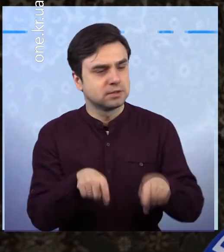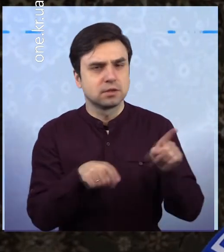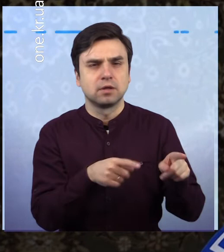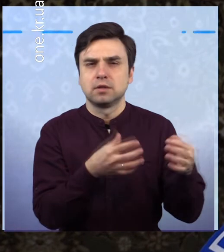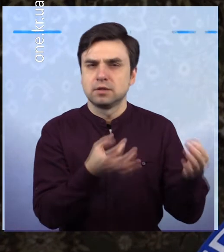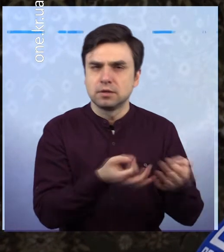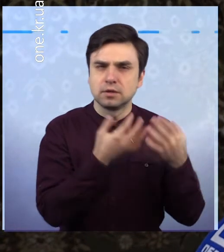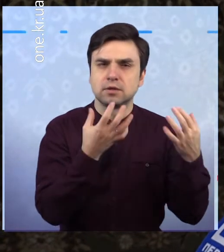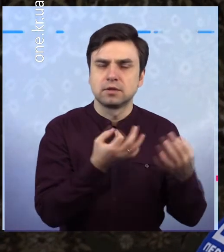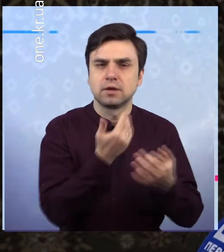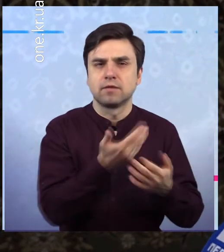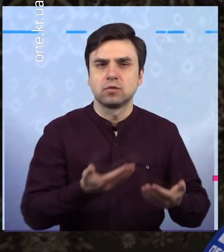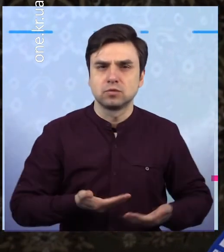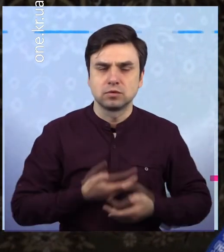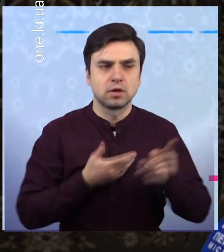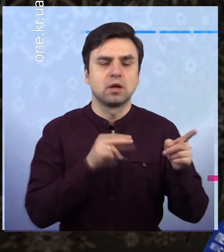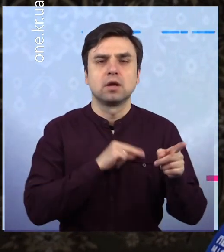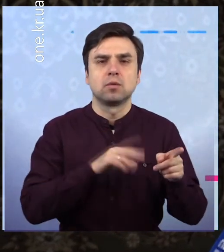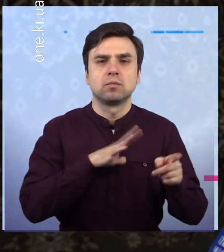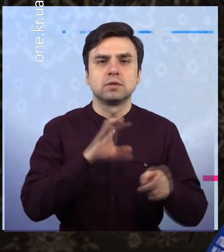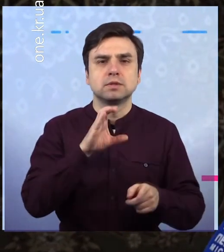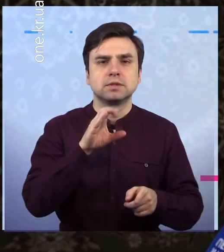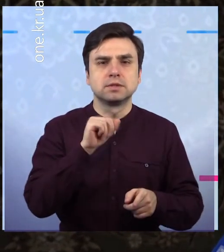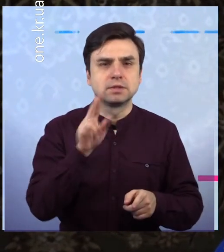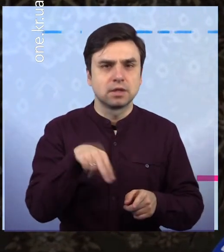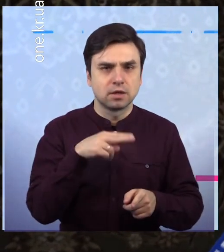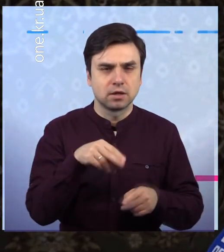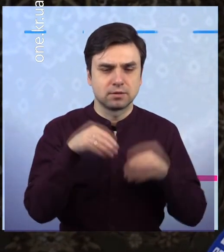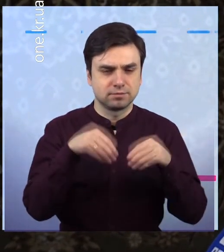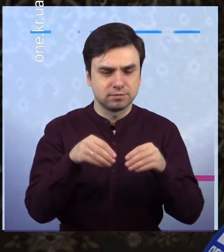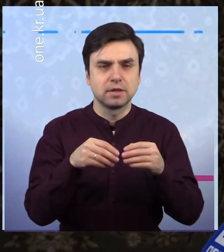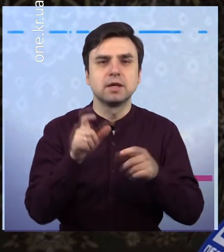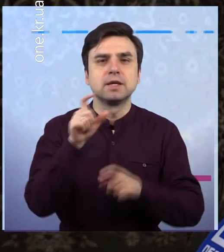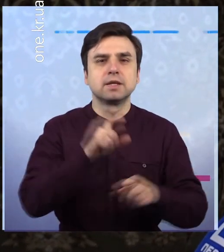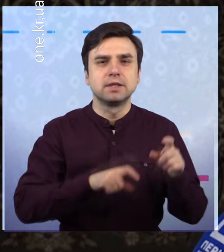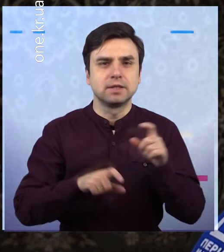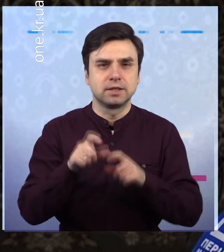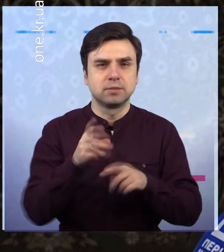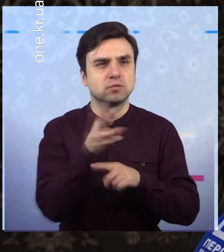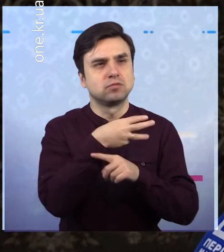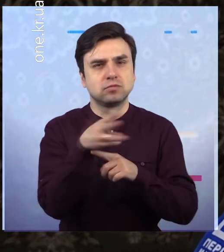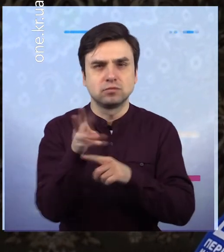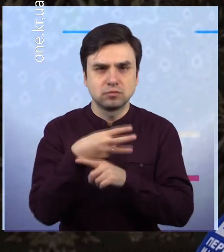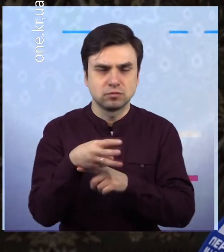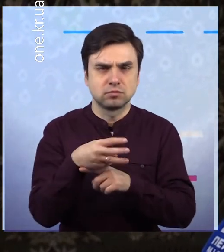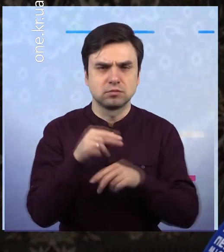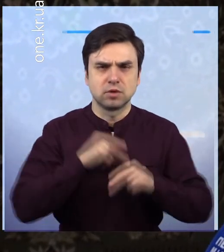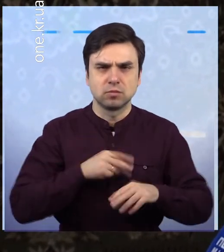бризгала хімікатами сад. Дуже ця важлива робота. Потім перейшла на